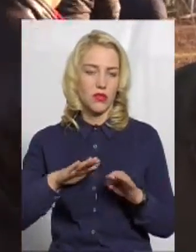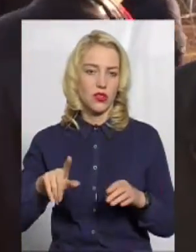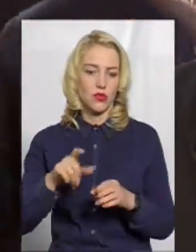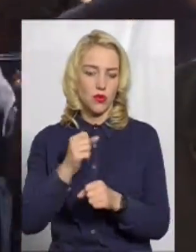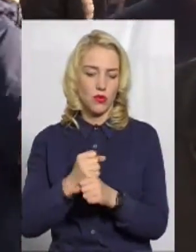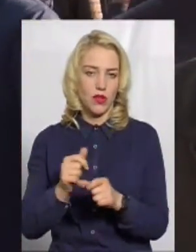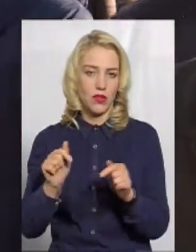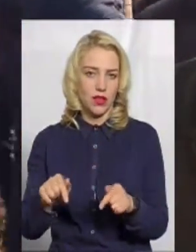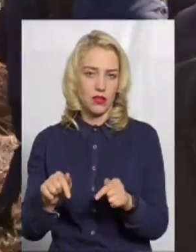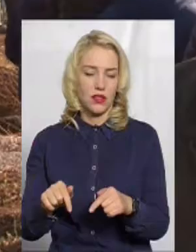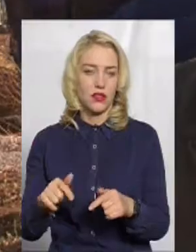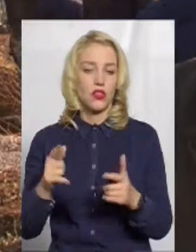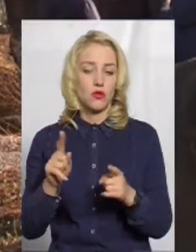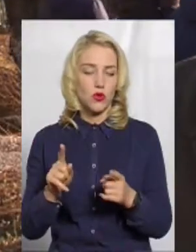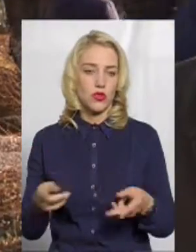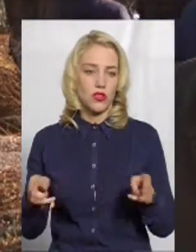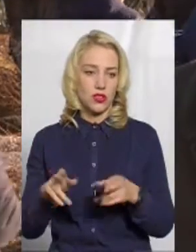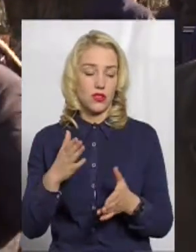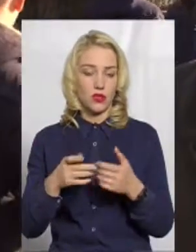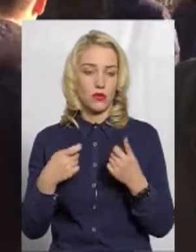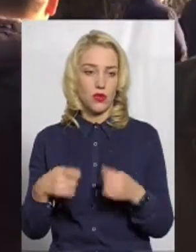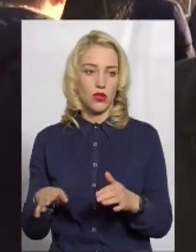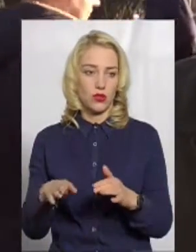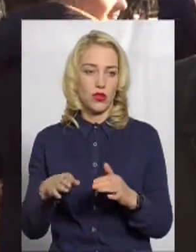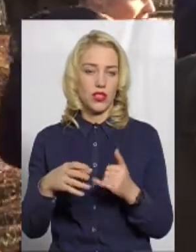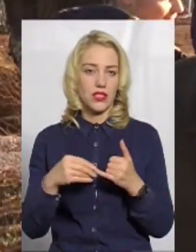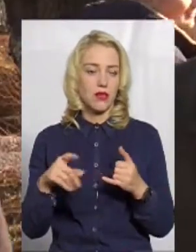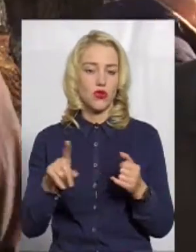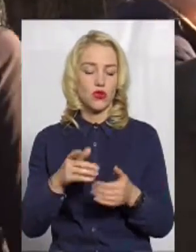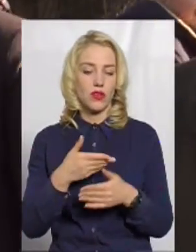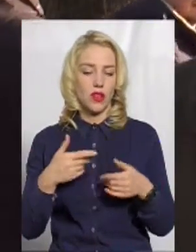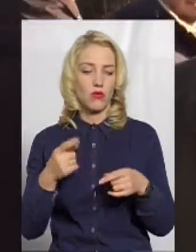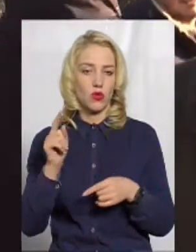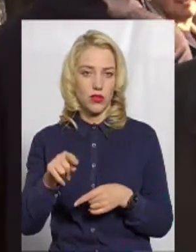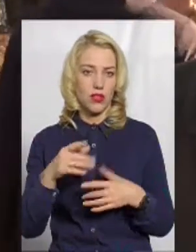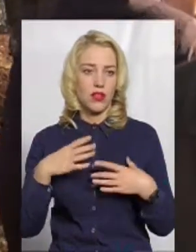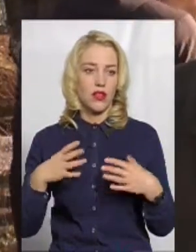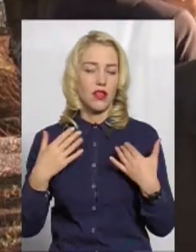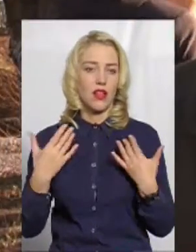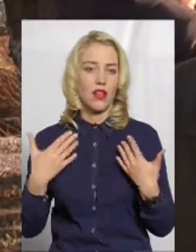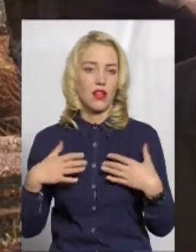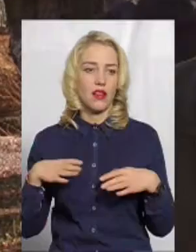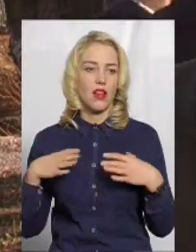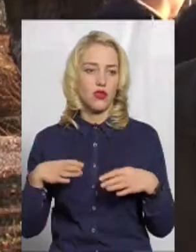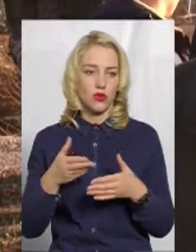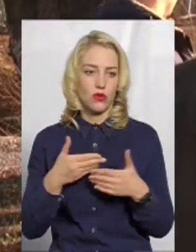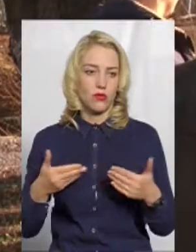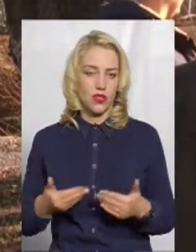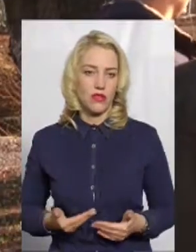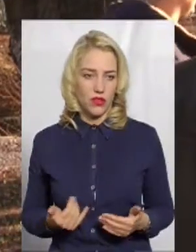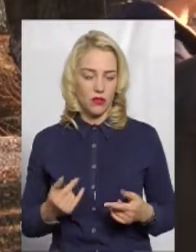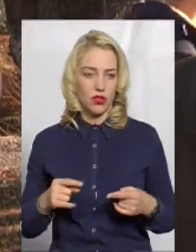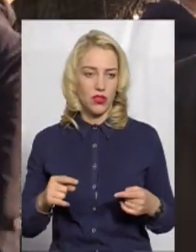щось залишилось. Тому що, якщо продадуть землю, що нам тоді, для чого ми живемо, для чого ми существуємо на цій землі,